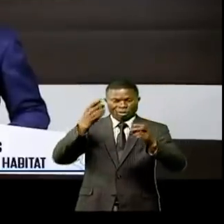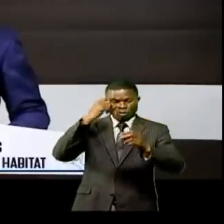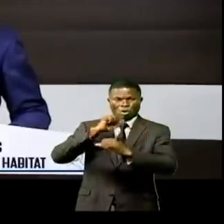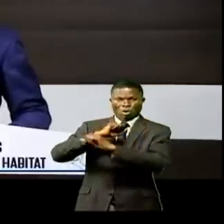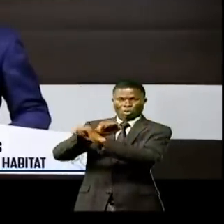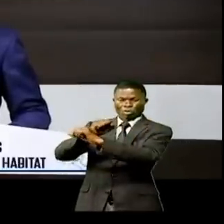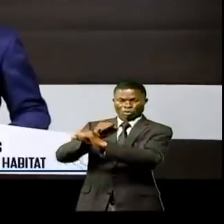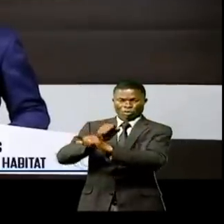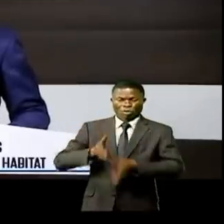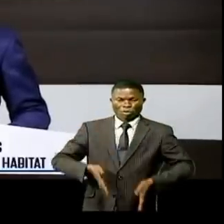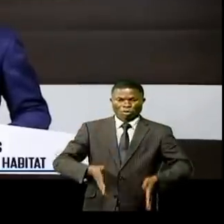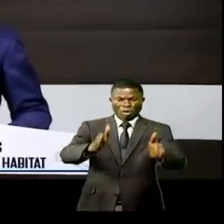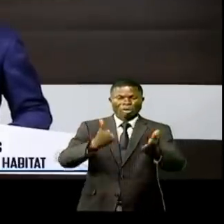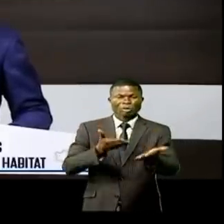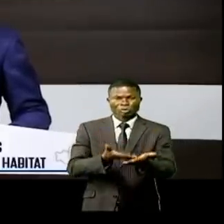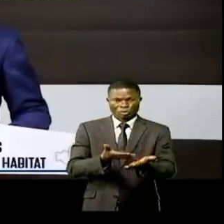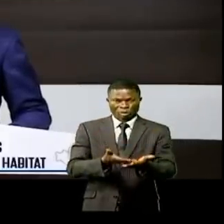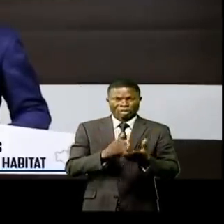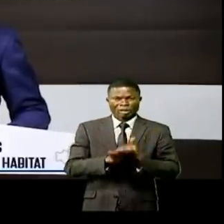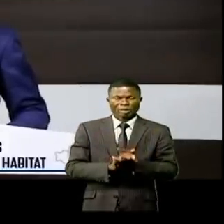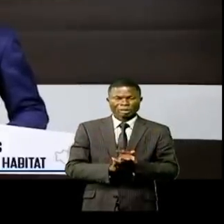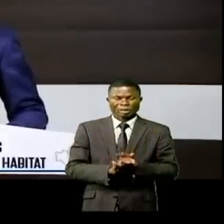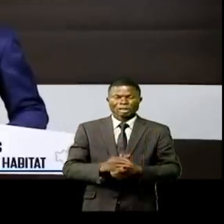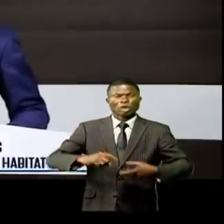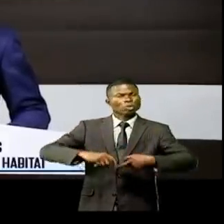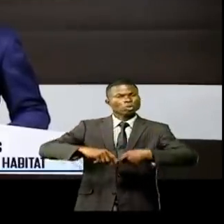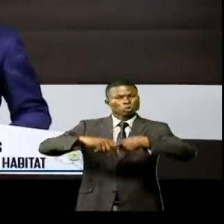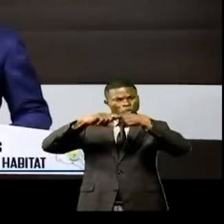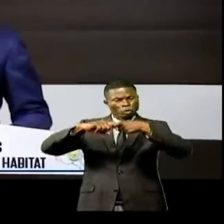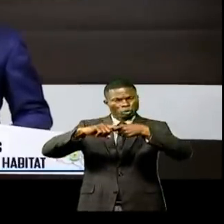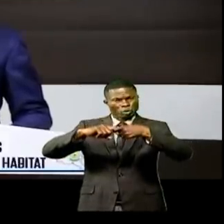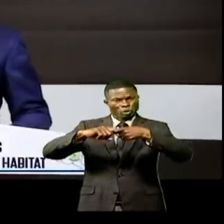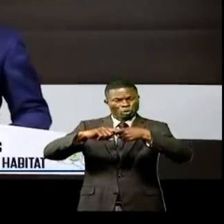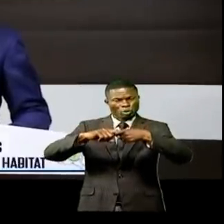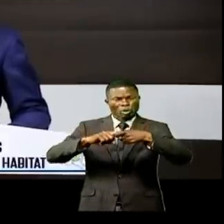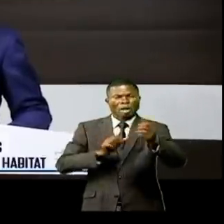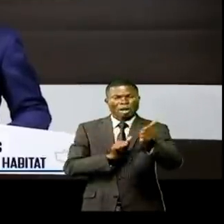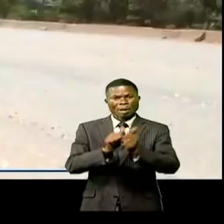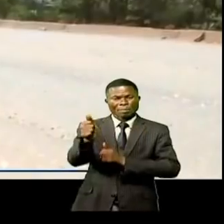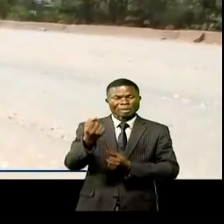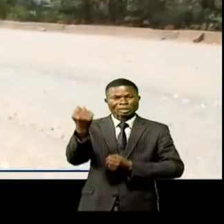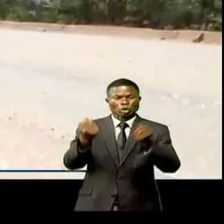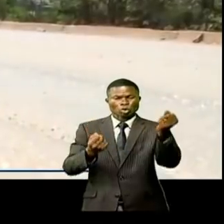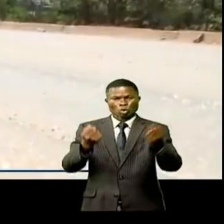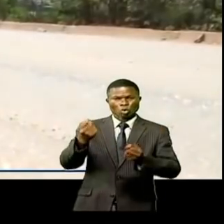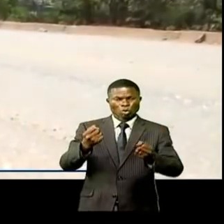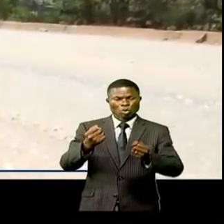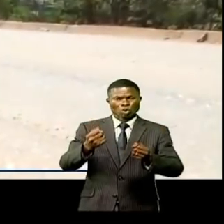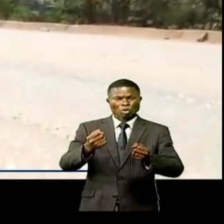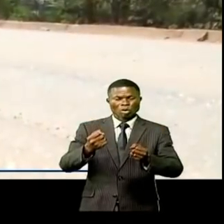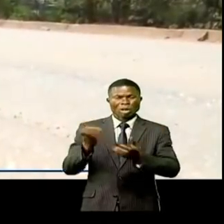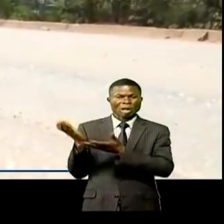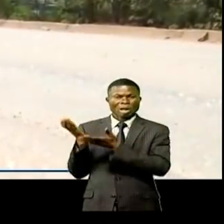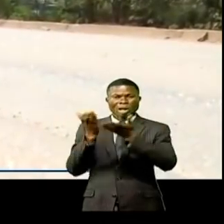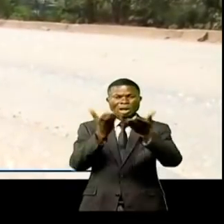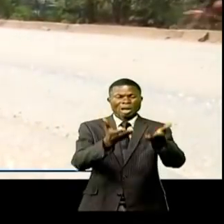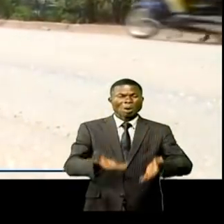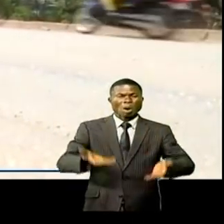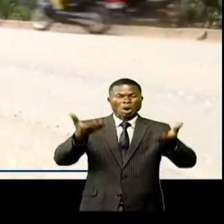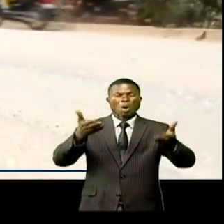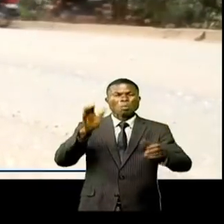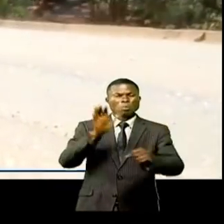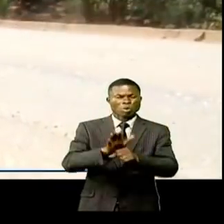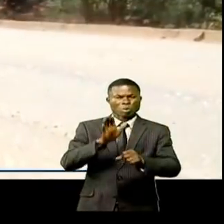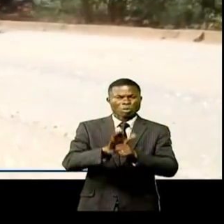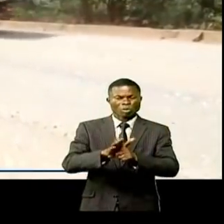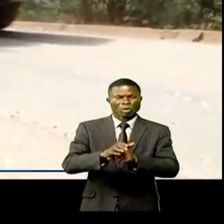la dite voirie, en interdisant la circulation des camions transportant une charge de